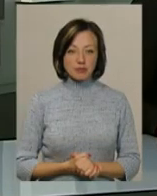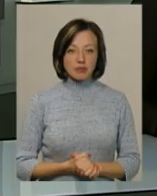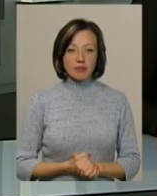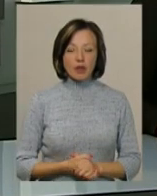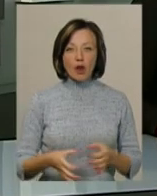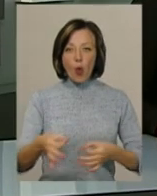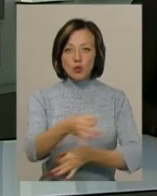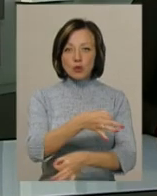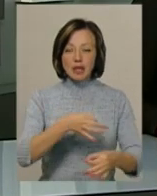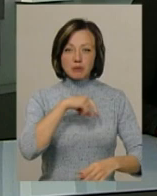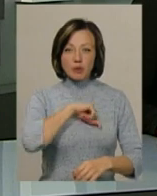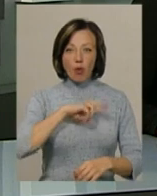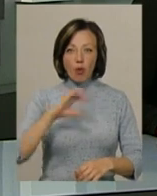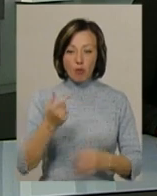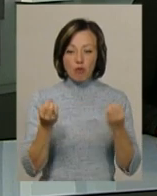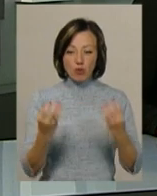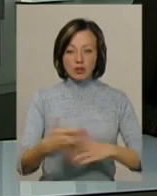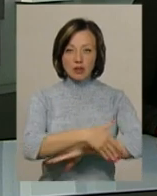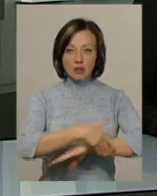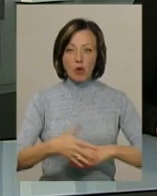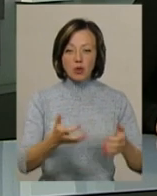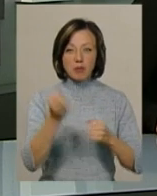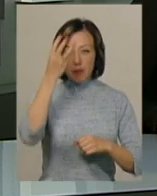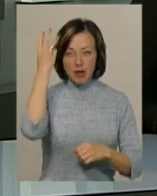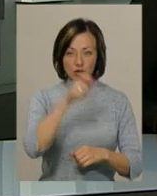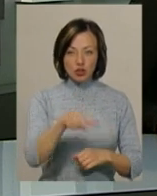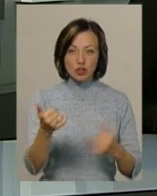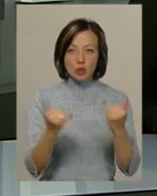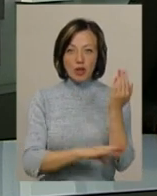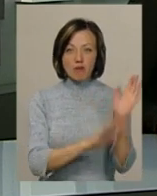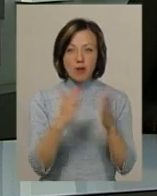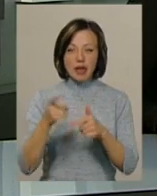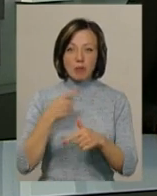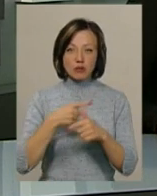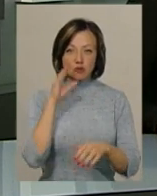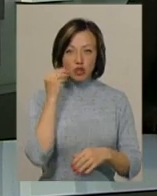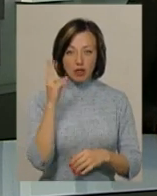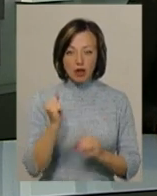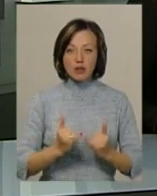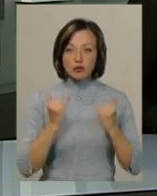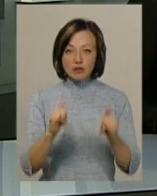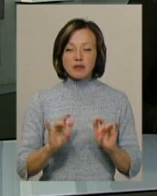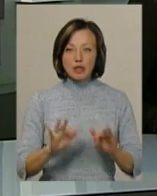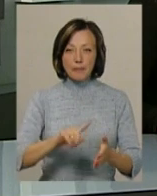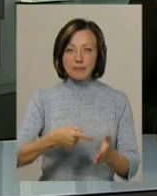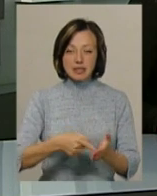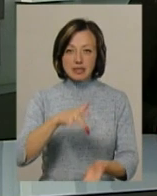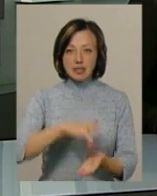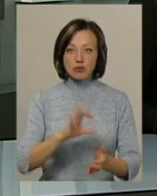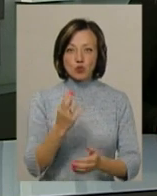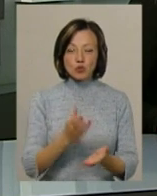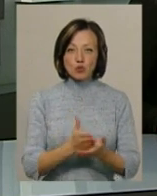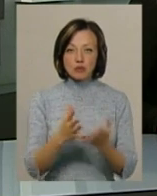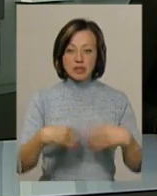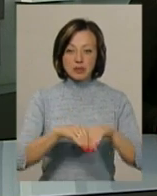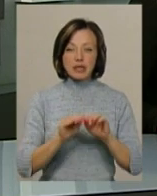Консультацію психолога «Просто неба» отримували хмельничани сьогодні в сквері імені Шевченка. Влаштував захід міський центр соціальних служб